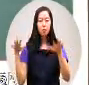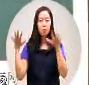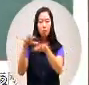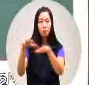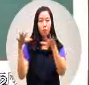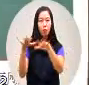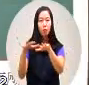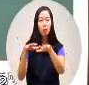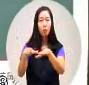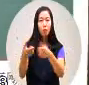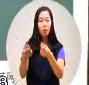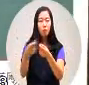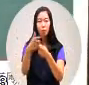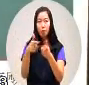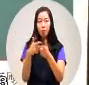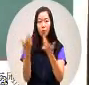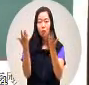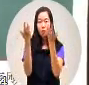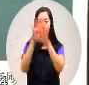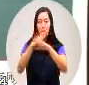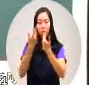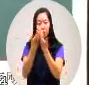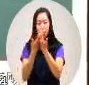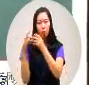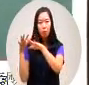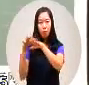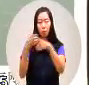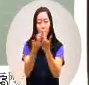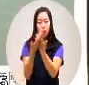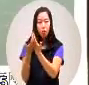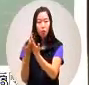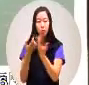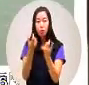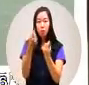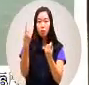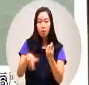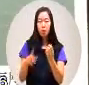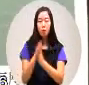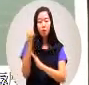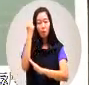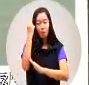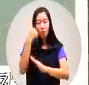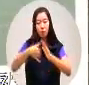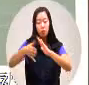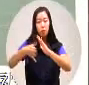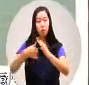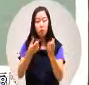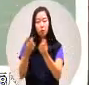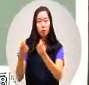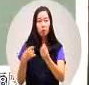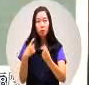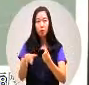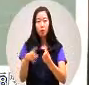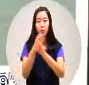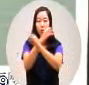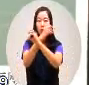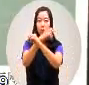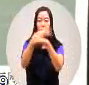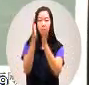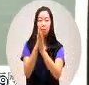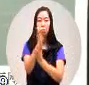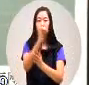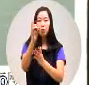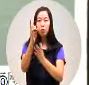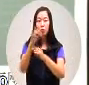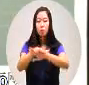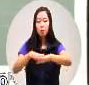你不要说你八八夜市那里有很多人在出立包括那里也有一些祖宏在出立你完全那边红绿灯完全都没有一个